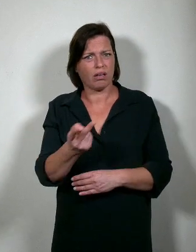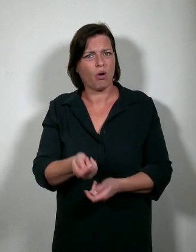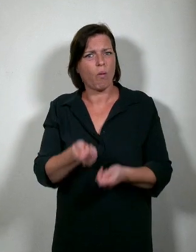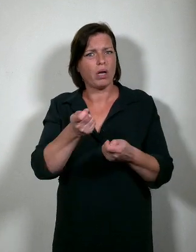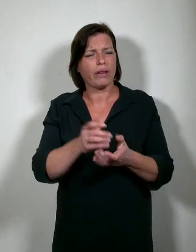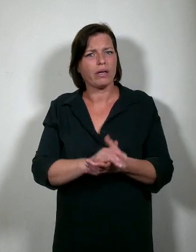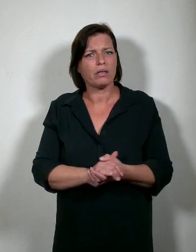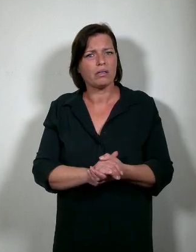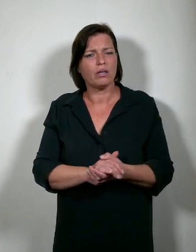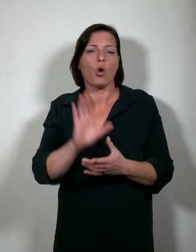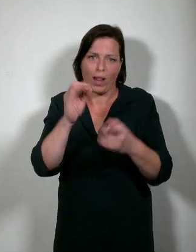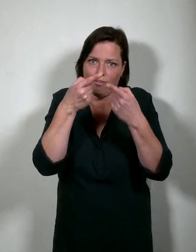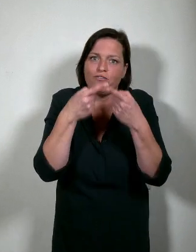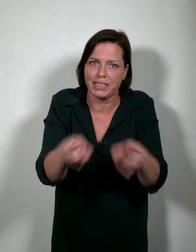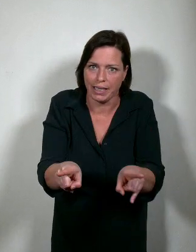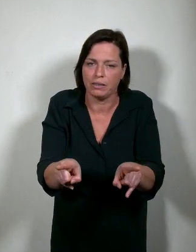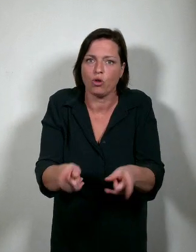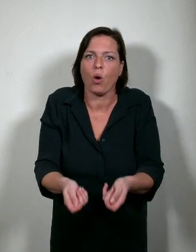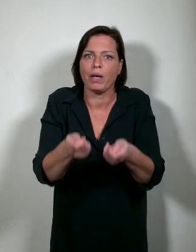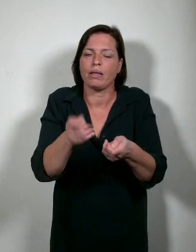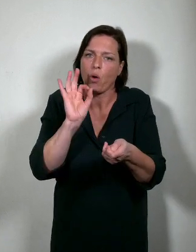verschillend, maar evenwaardig.